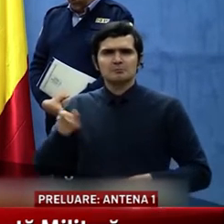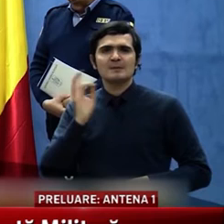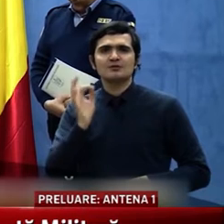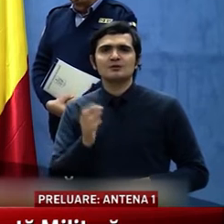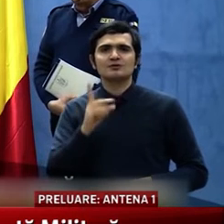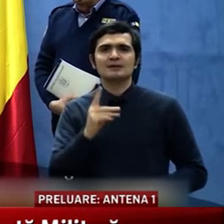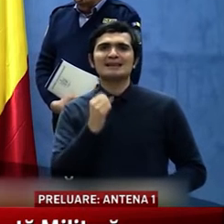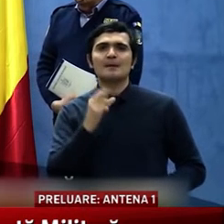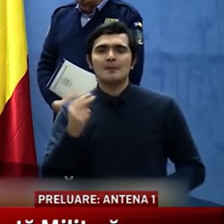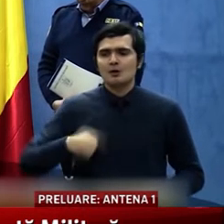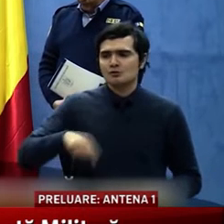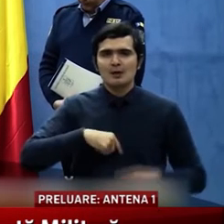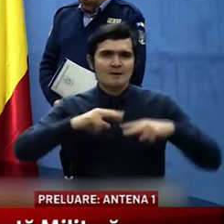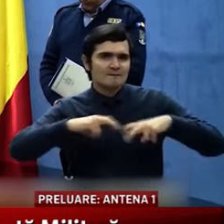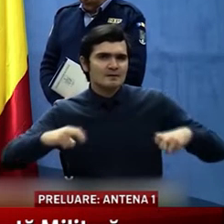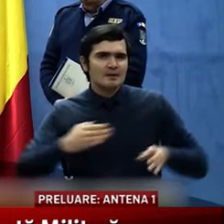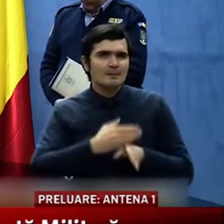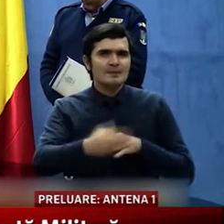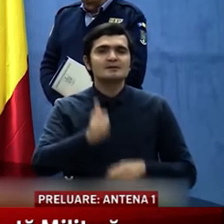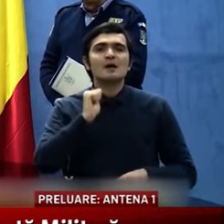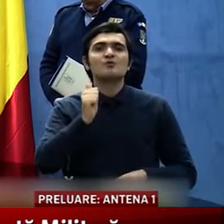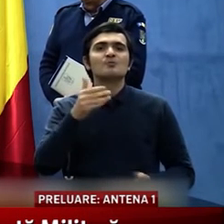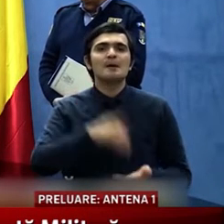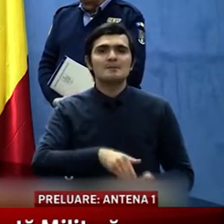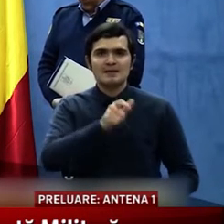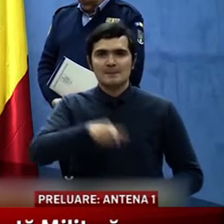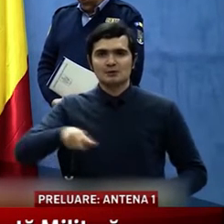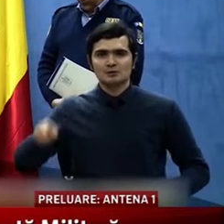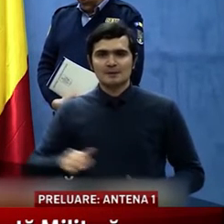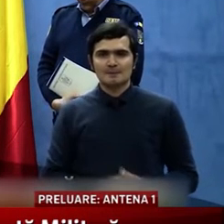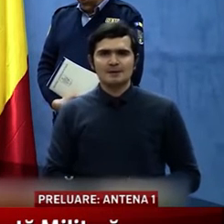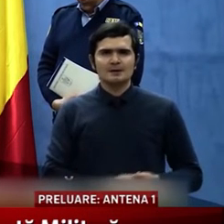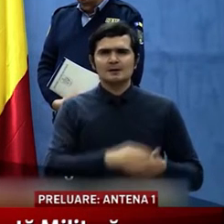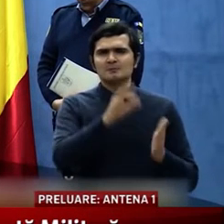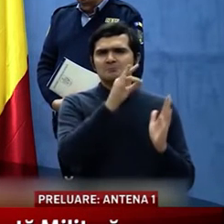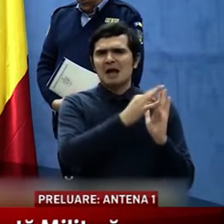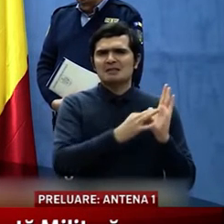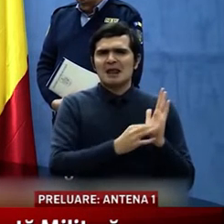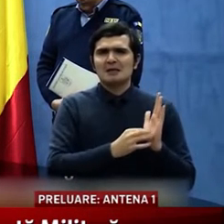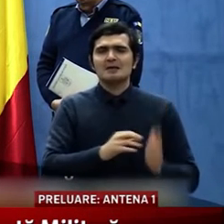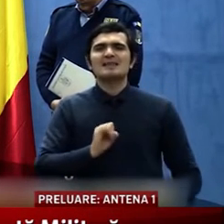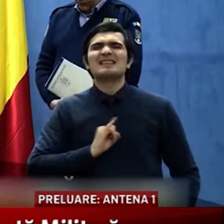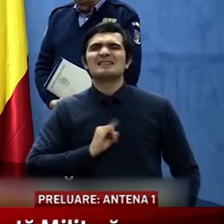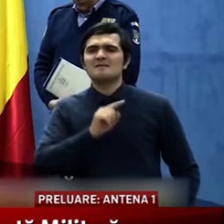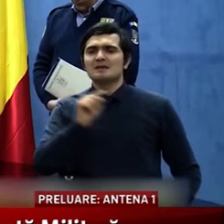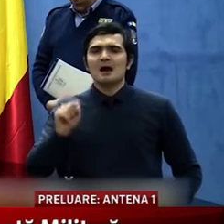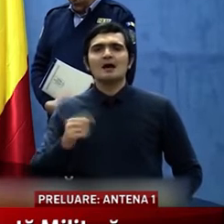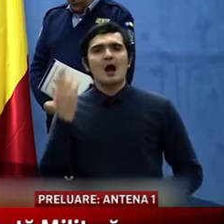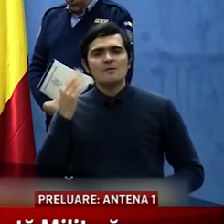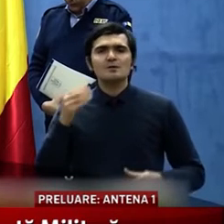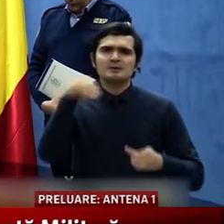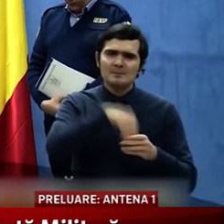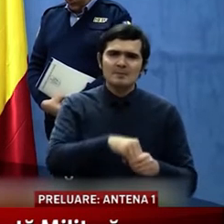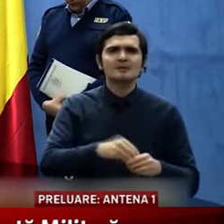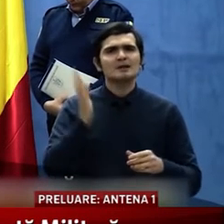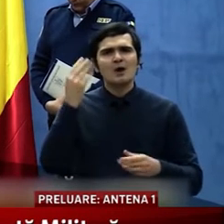DSP, au fost verificate peste 11.000 de persoane. Datele de identificare ale acestor cetățeni au fost implementate și